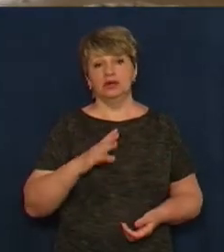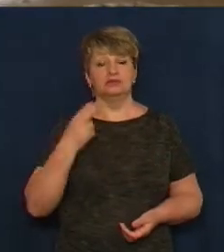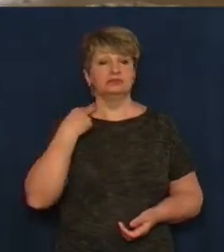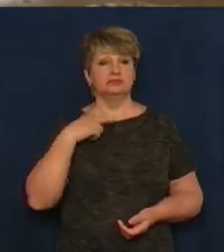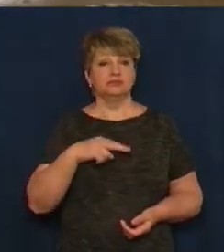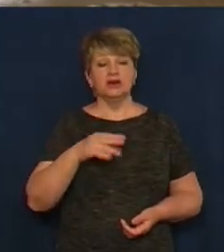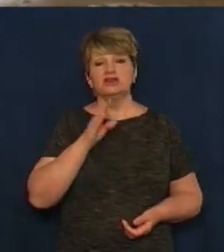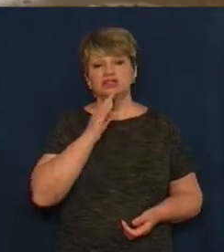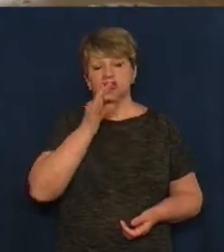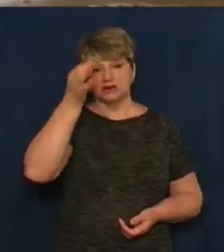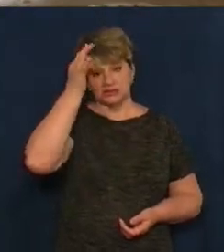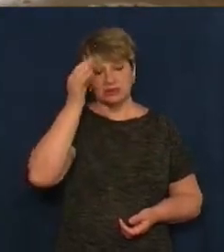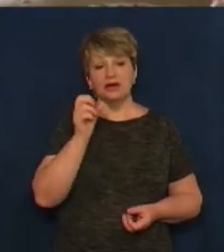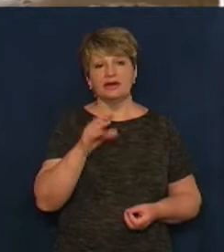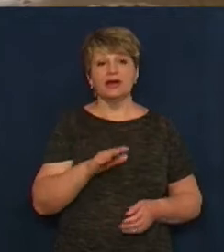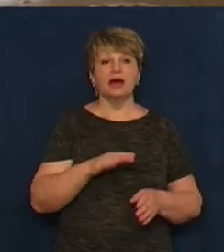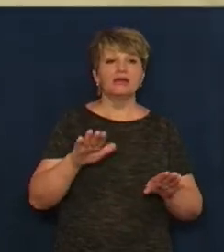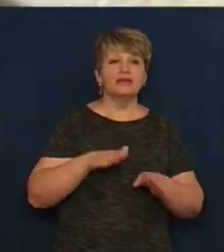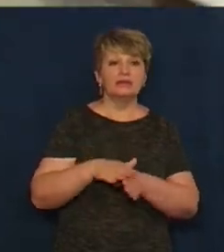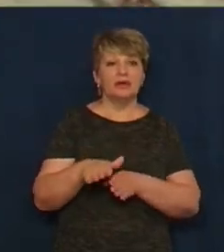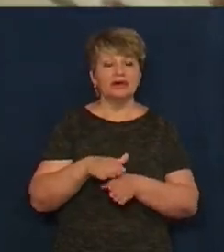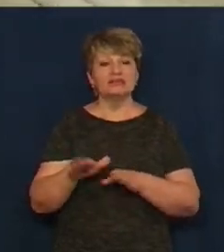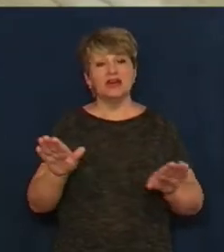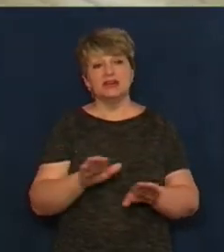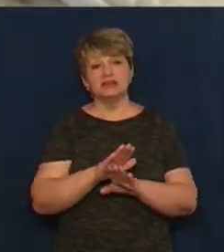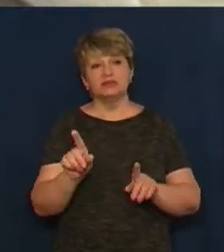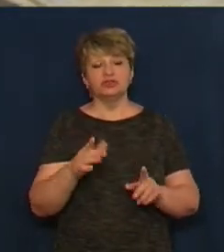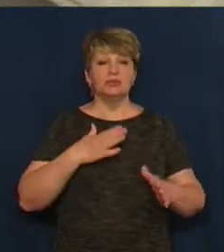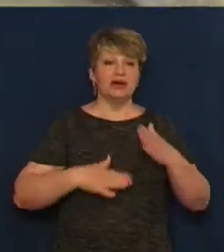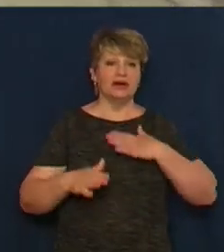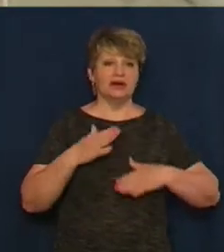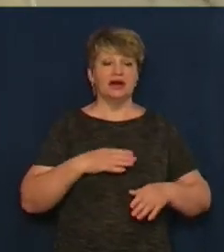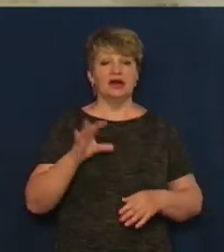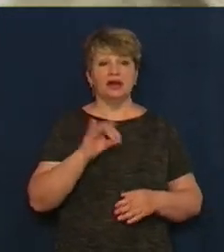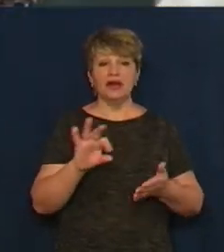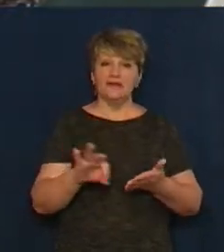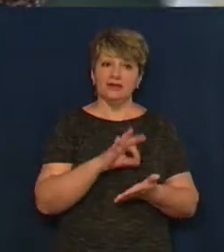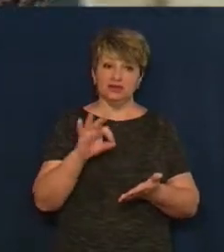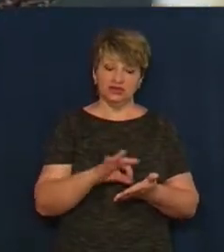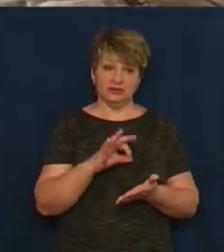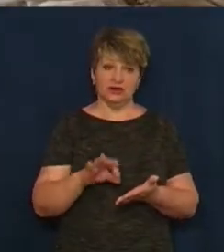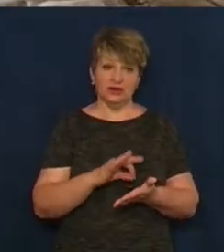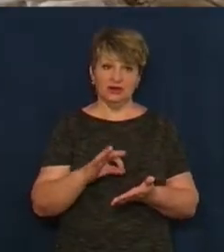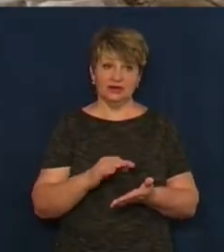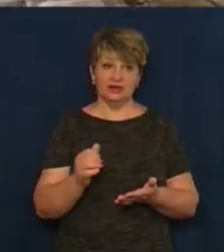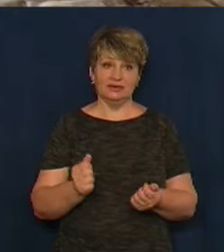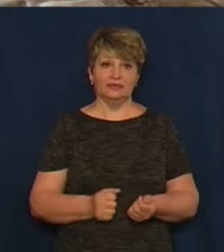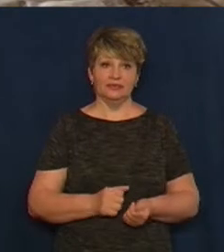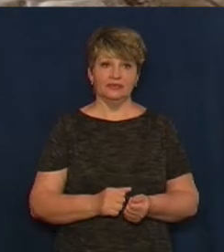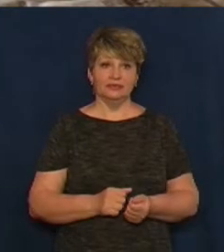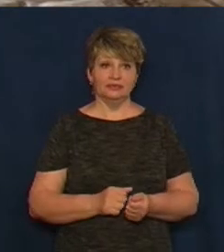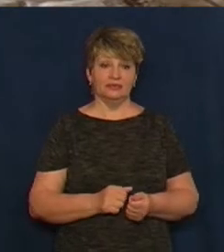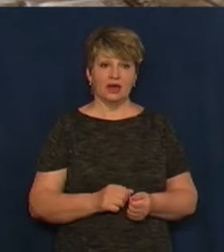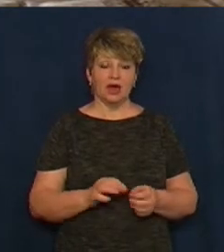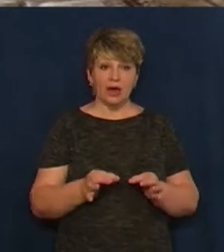згадує, як в неволі співала пісні, щоб розрадити себе та вишивала. Заголку злогувала кістка з риби. Нитки тут тягнули,